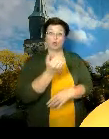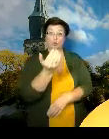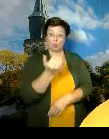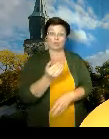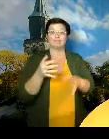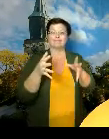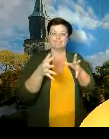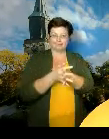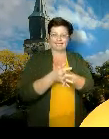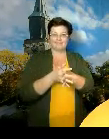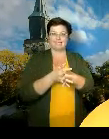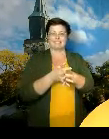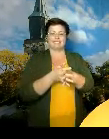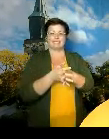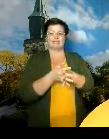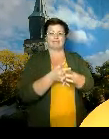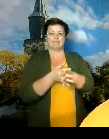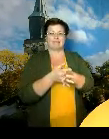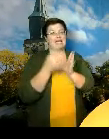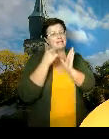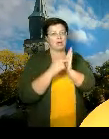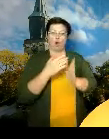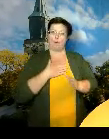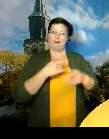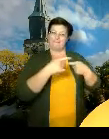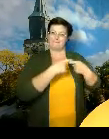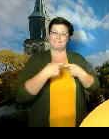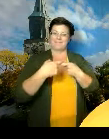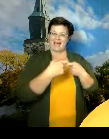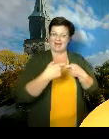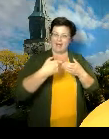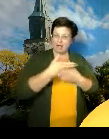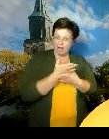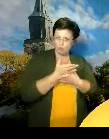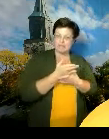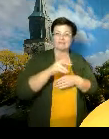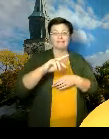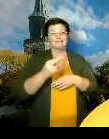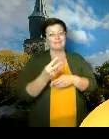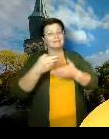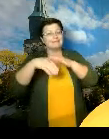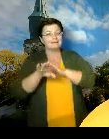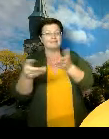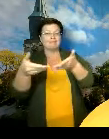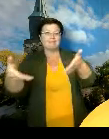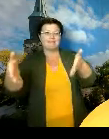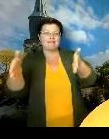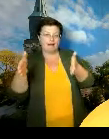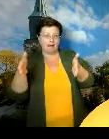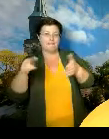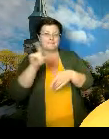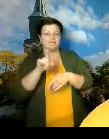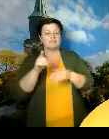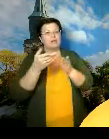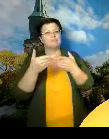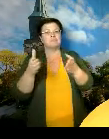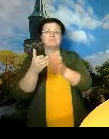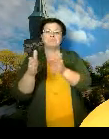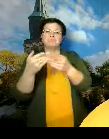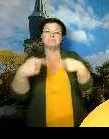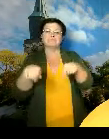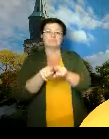selvästikin omasta perhepiiristä, mikä on luontevaa, mutta myös tällaisissa sisätiloissa, joissa on järjestetty